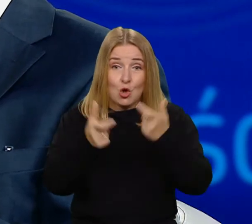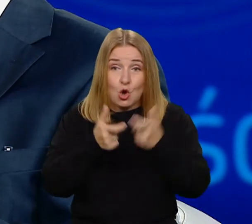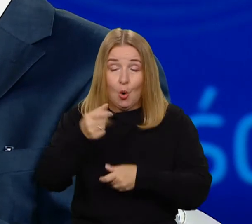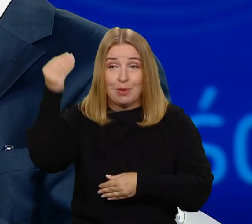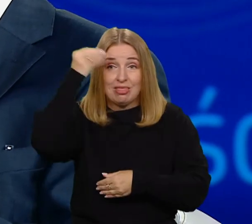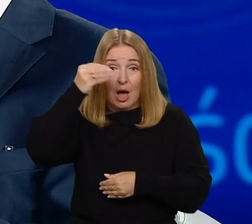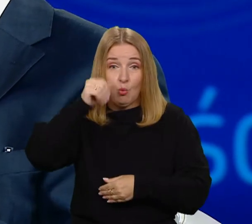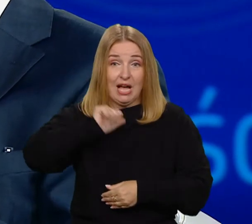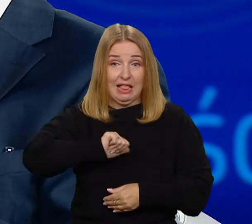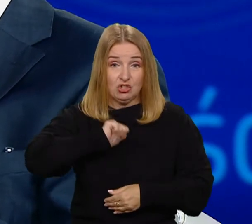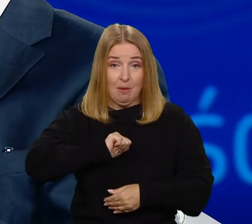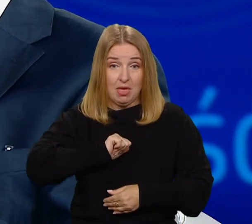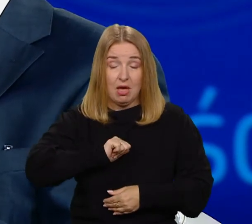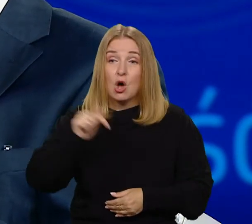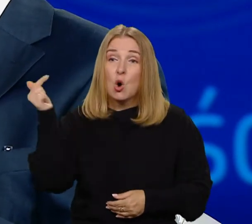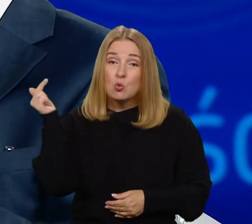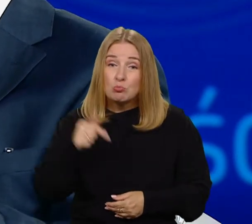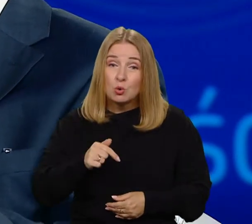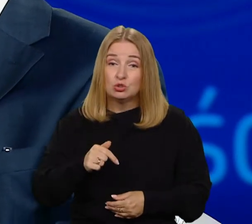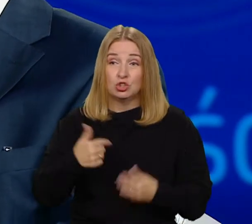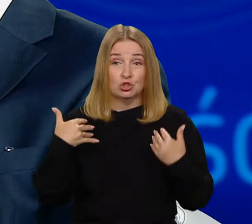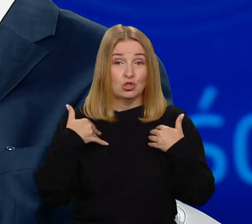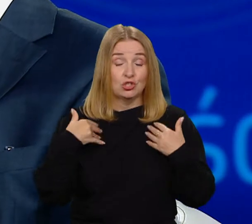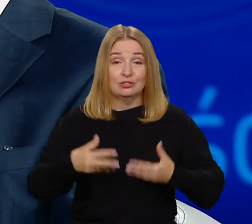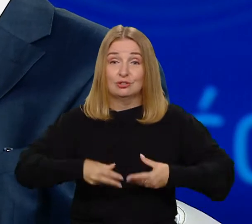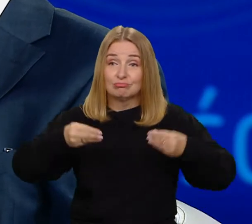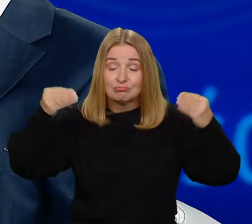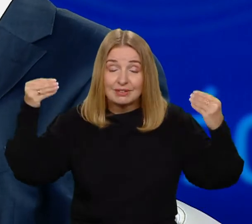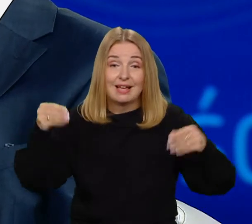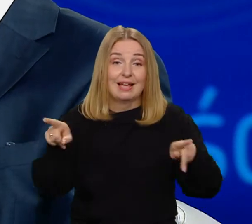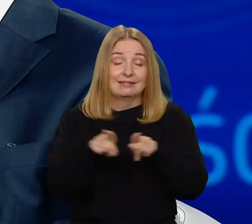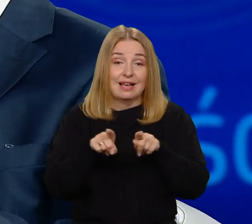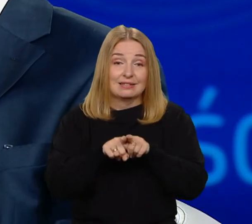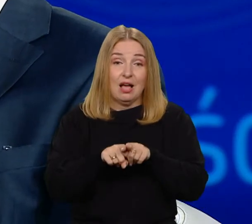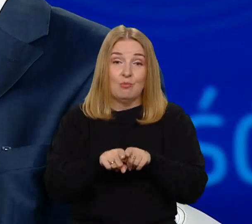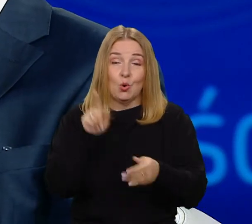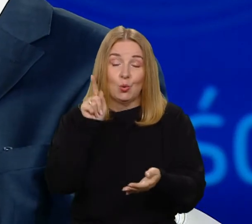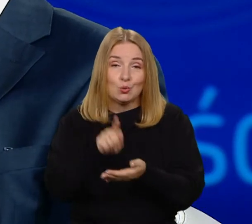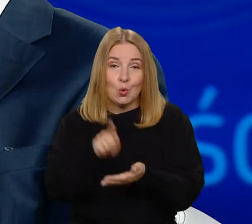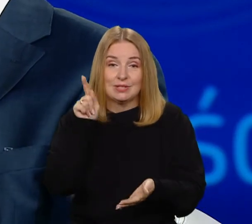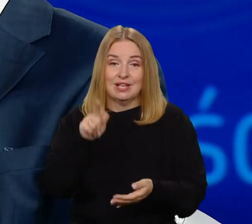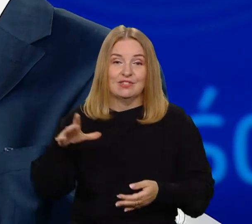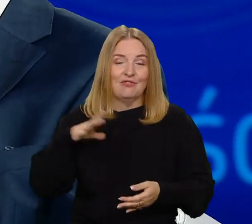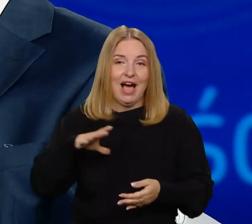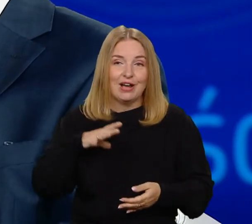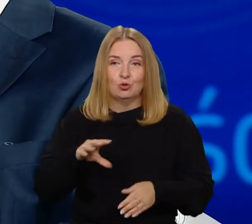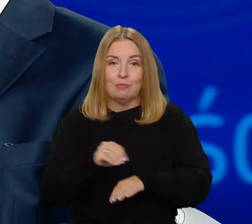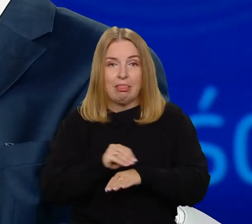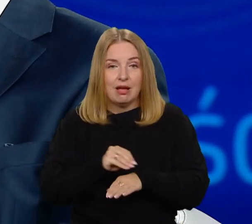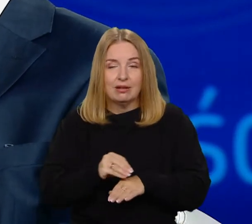znaczyć w świecie, żeby coś osiągnąć, a oczywiście, żeby utrzymać rodzinę, żeby zdobyć jakieś wartości materialne,